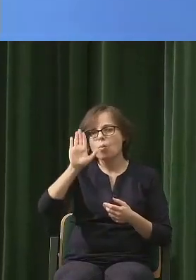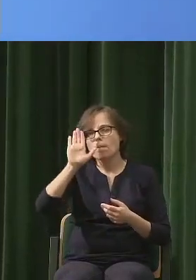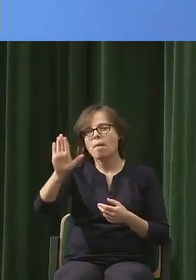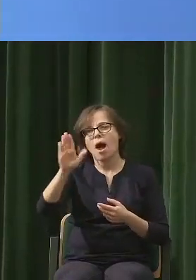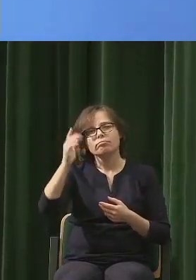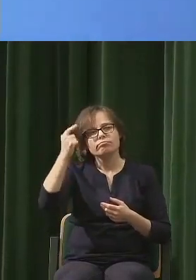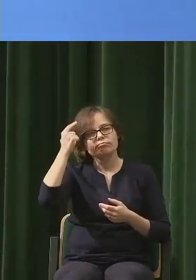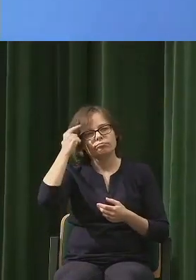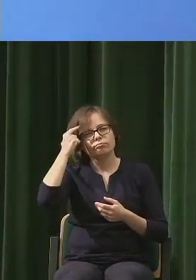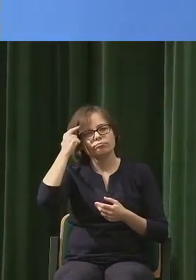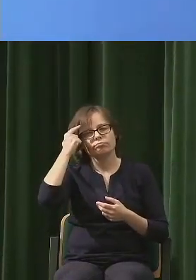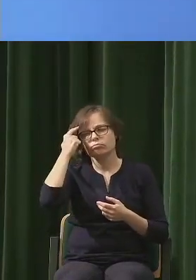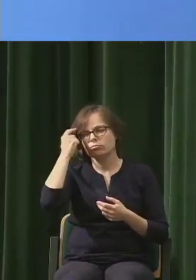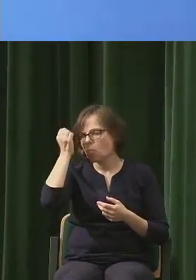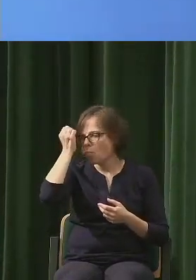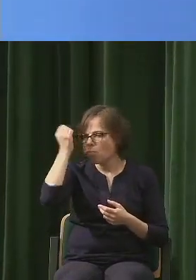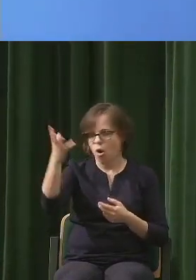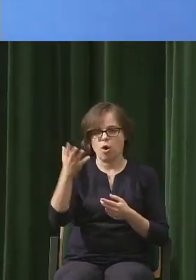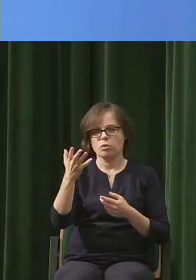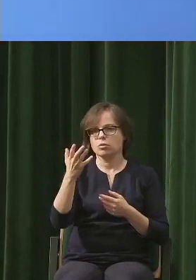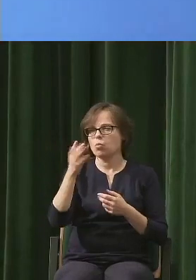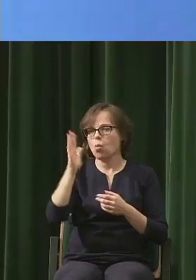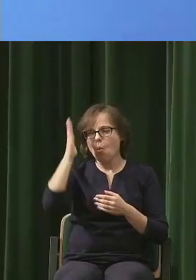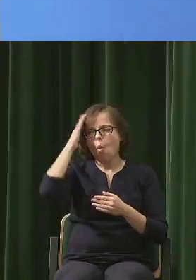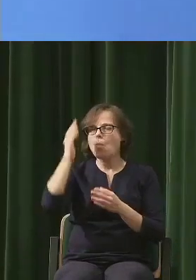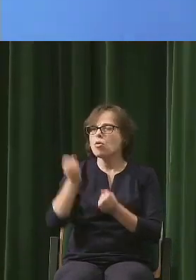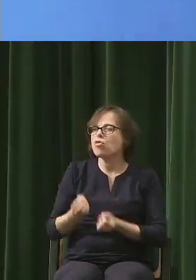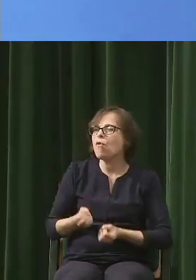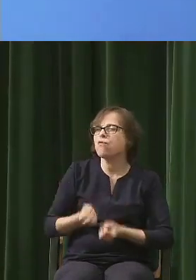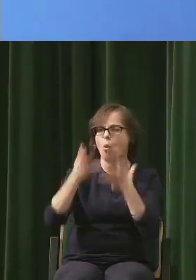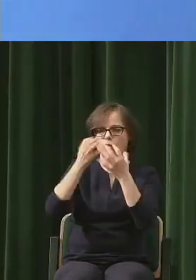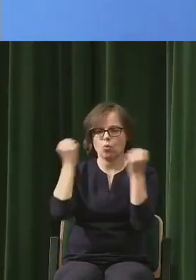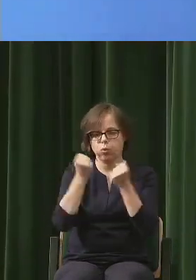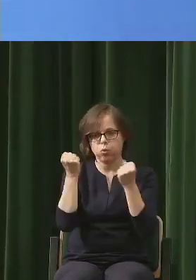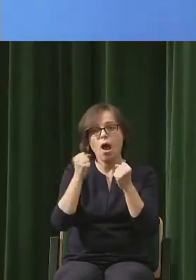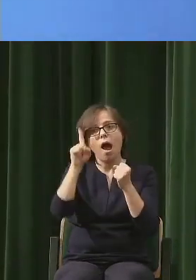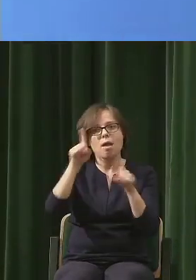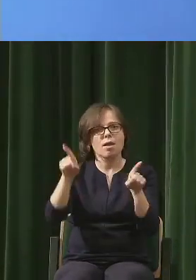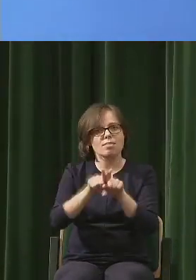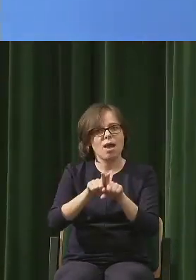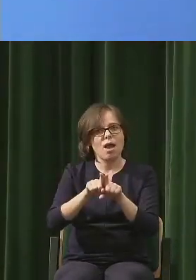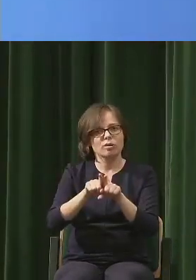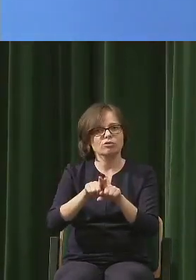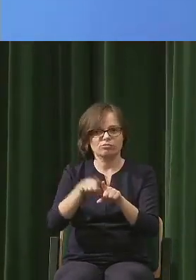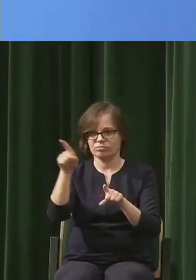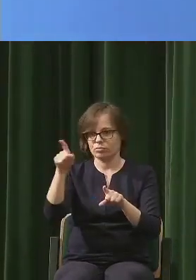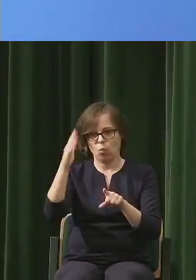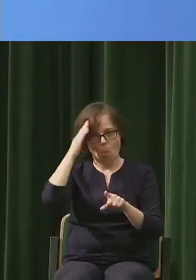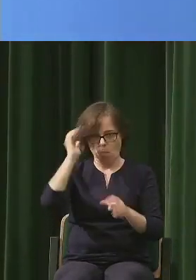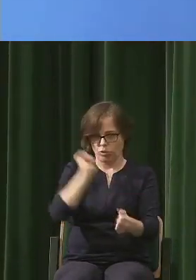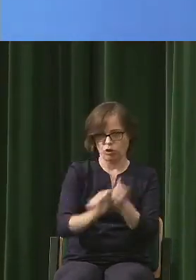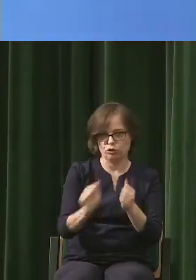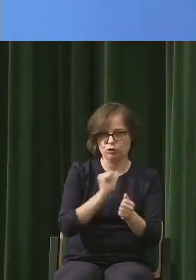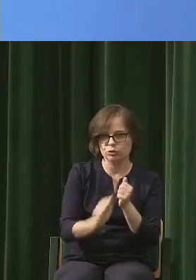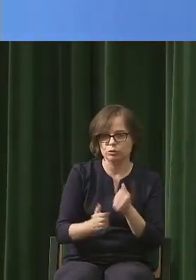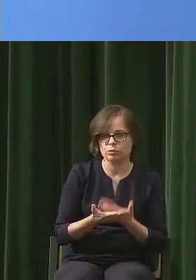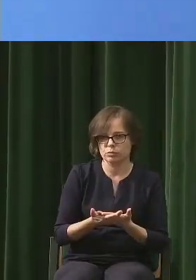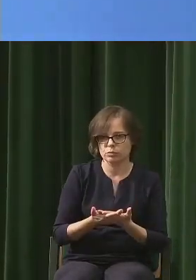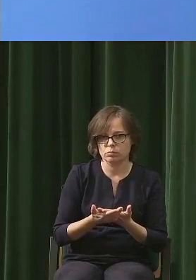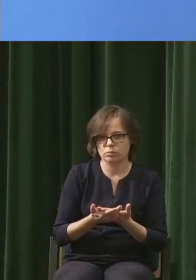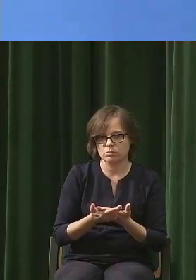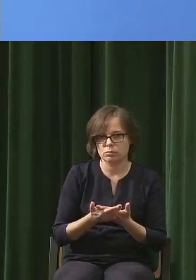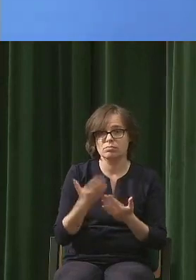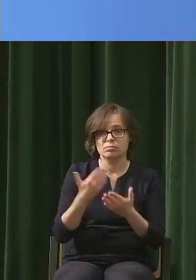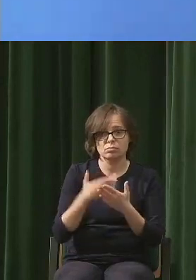twórczą, jak i niszczycielską przy tym. Przez swój intelekt. Przez możliwość